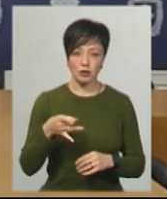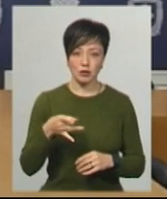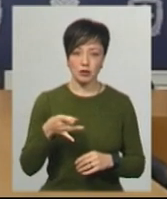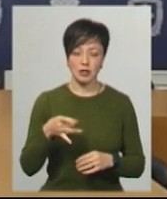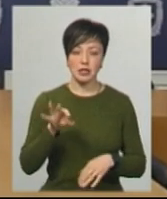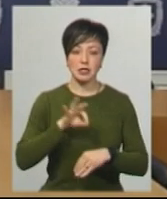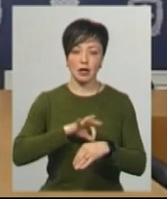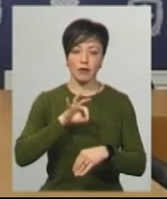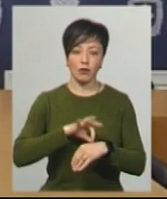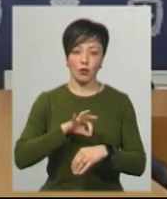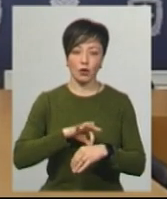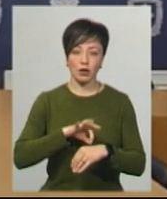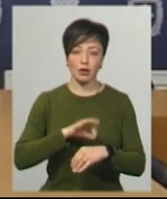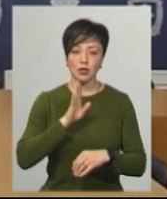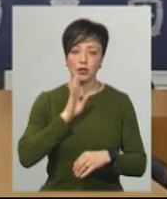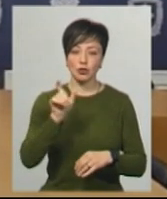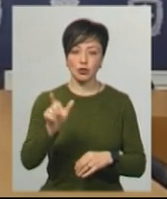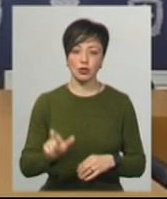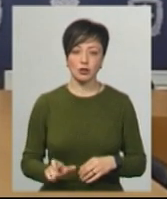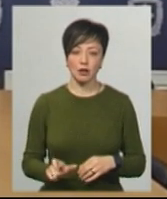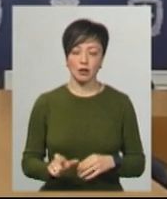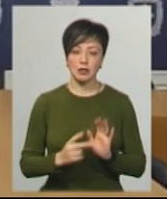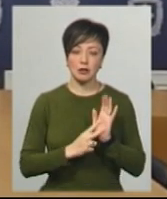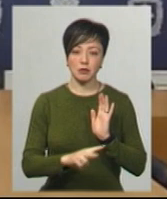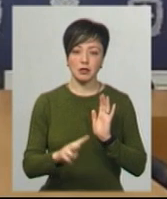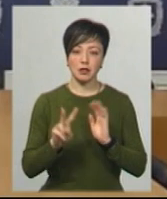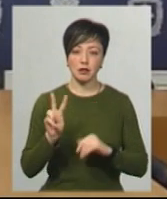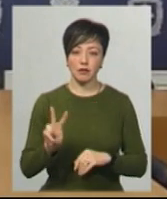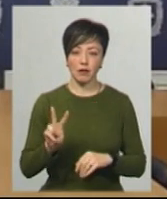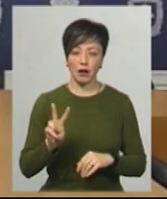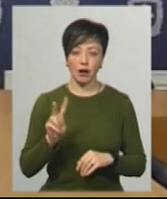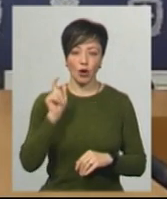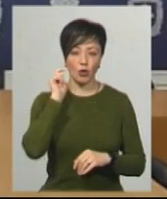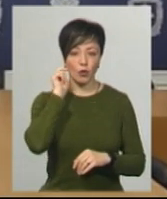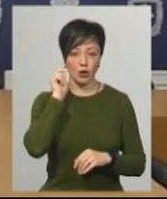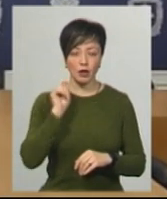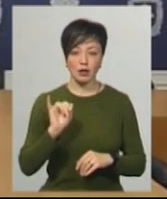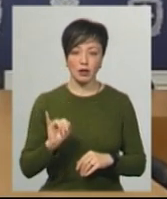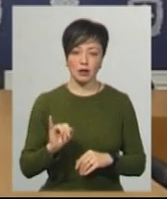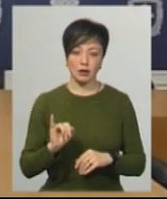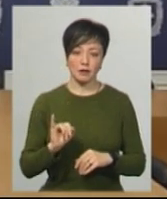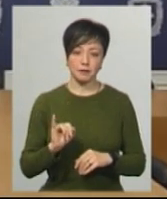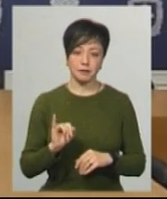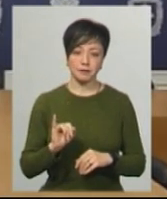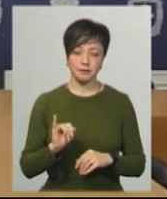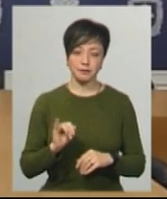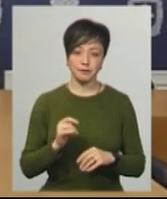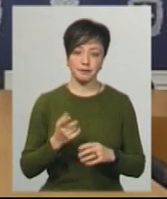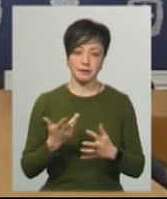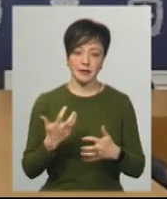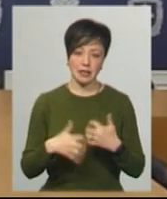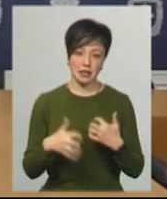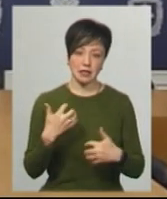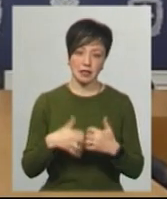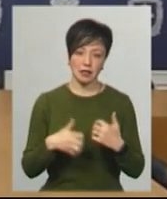захворіла жінка 72 роки і вона в середньої